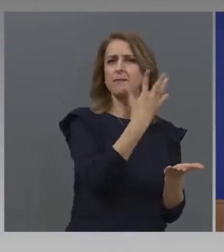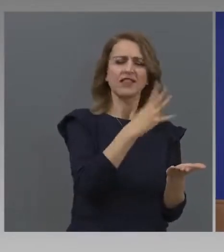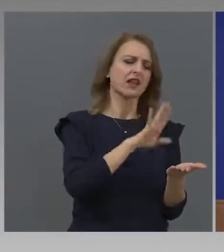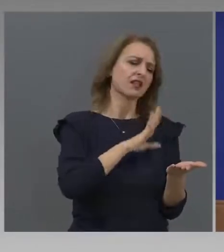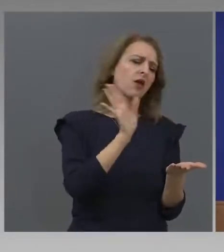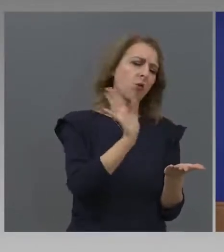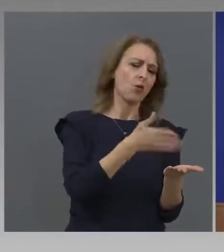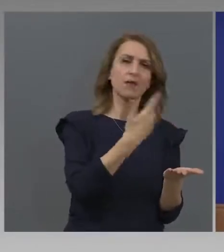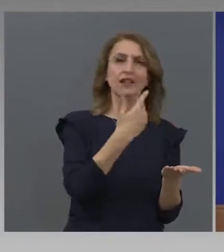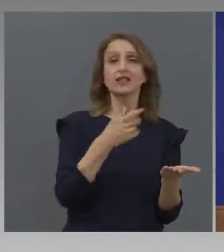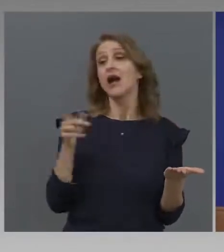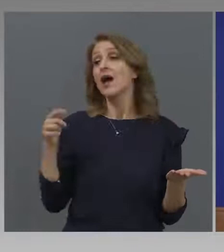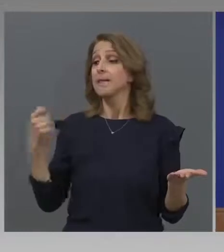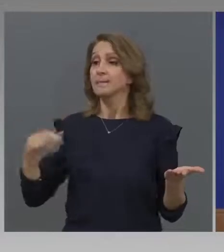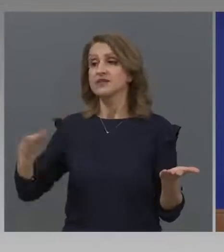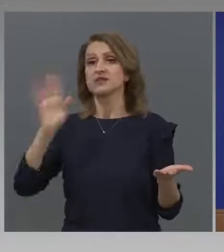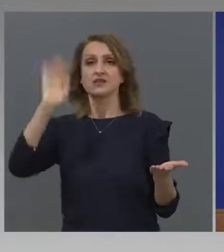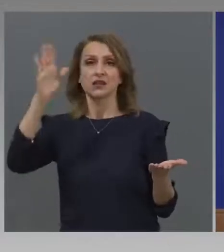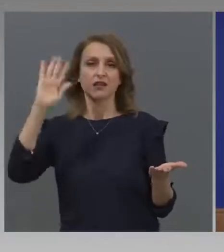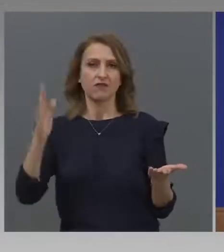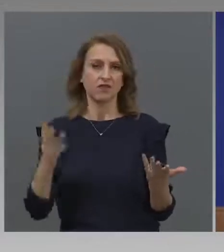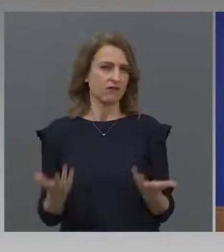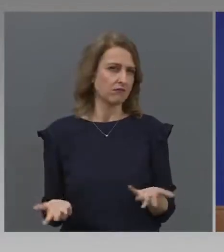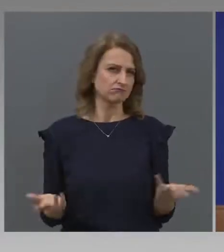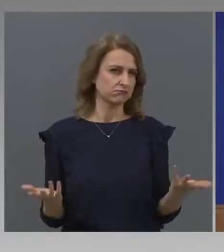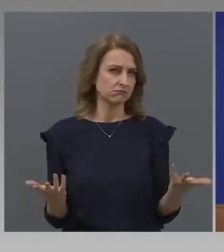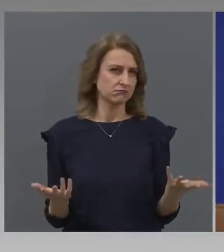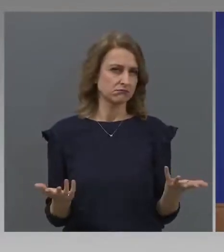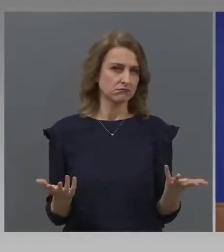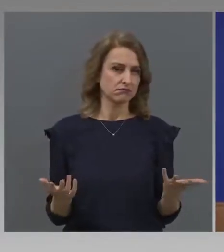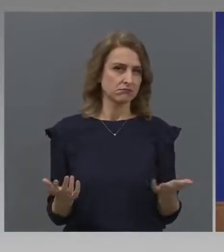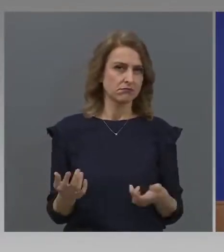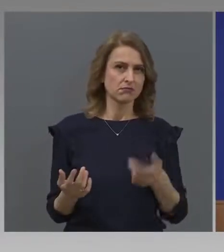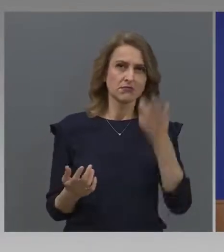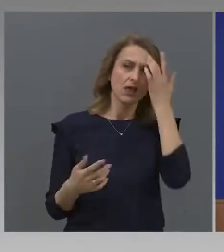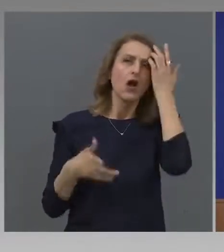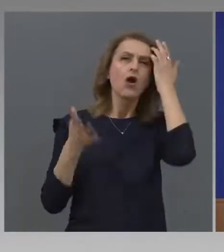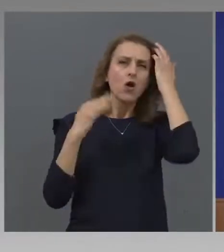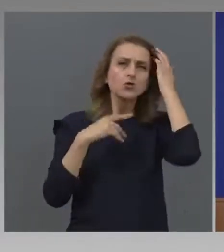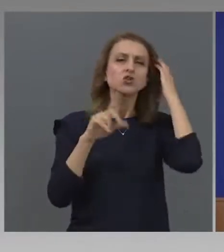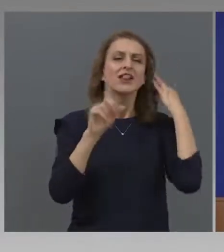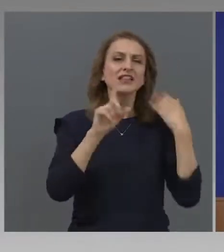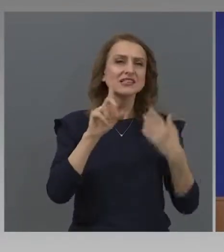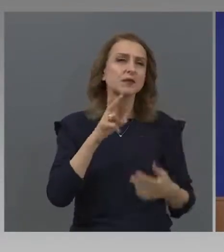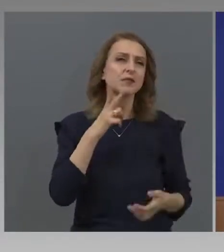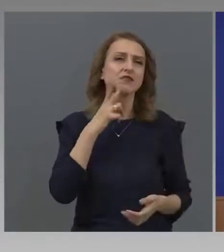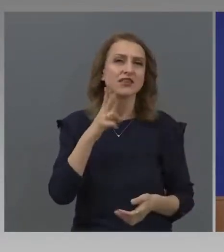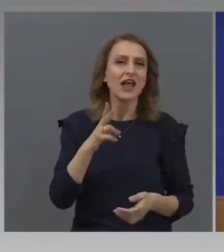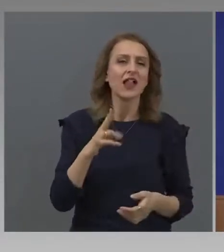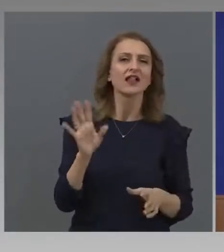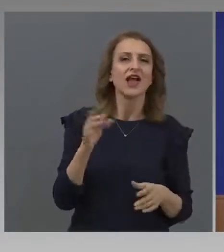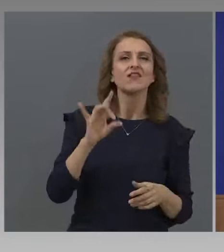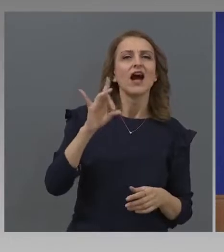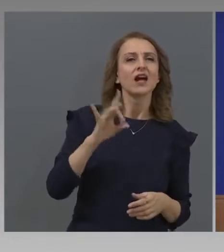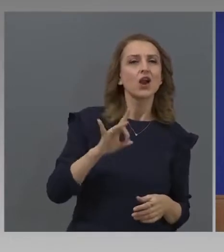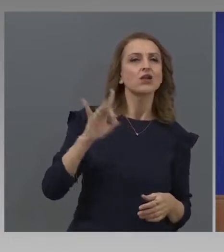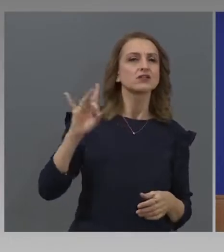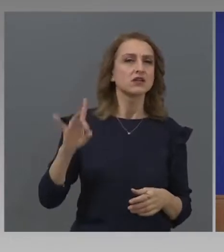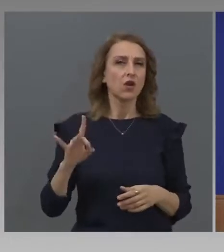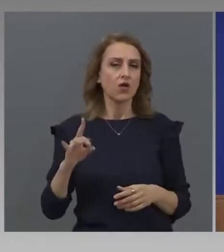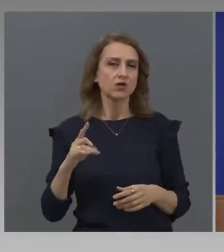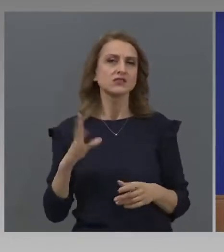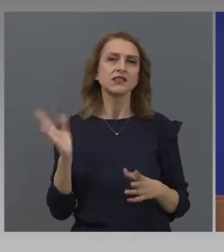умрат, за да им тръгне някакъв бизнес. По-точно да не обеднеят. Още не съм видял от Рос Ройсите някой да го продаде или го заложи.